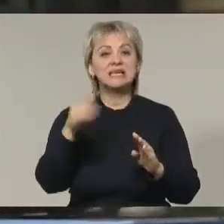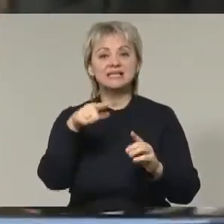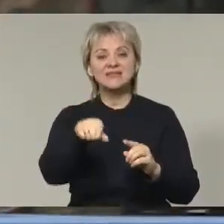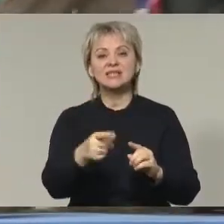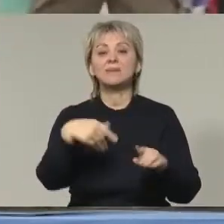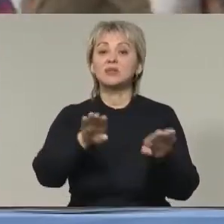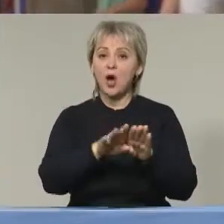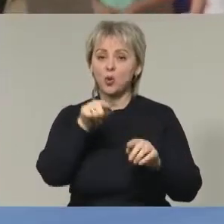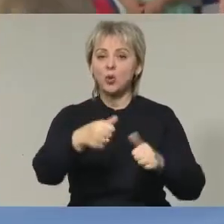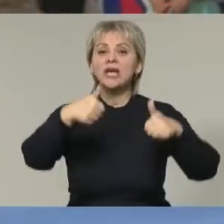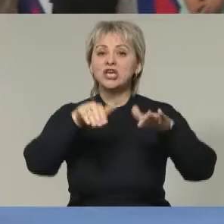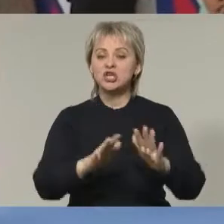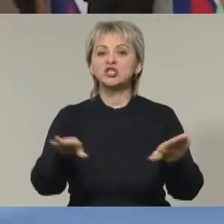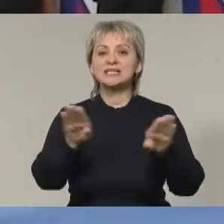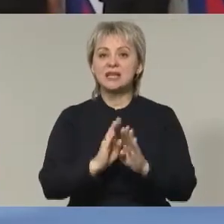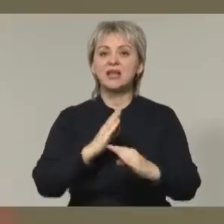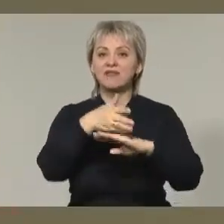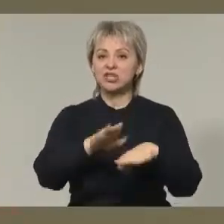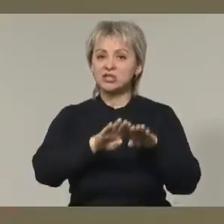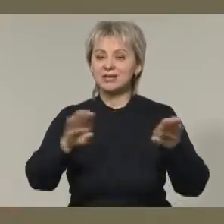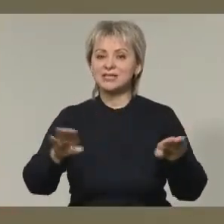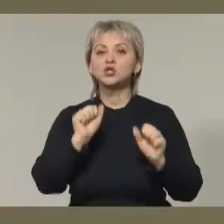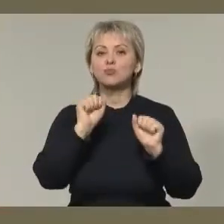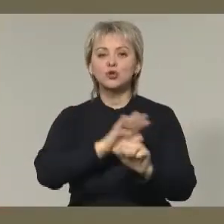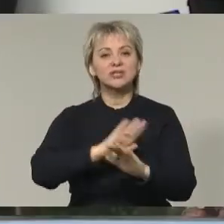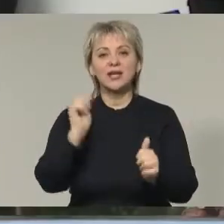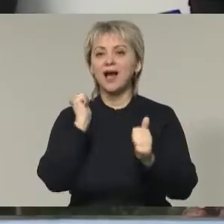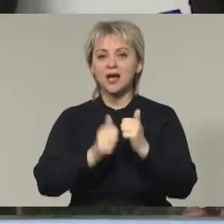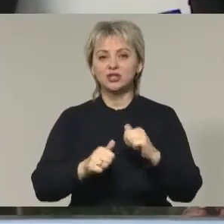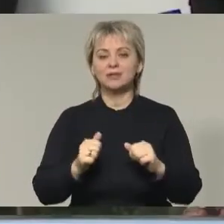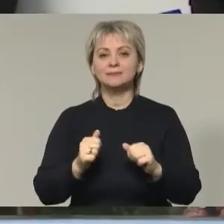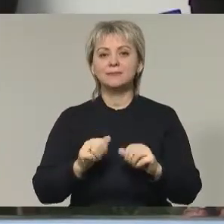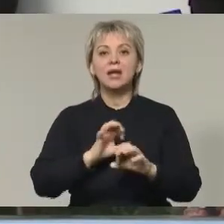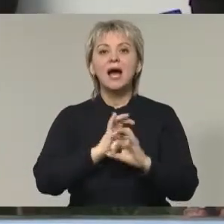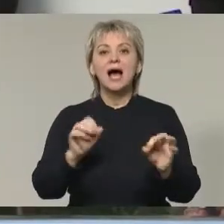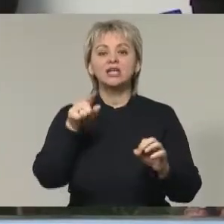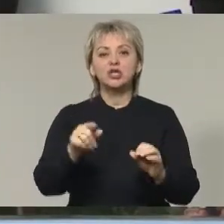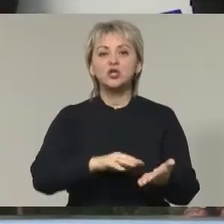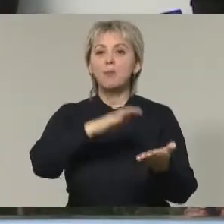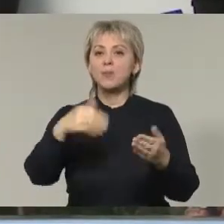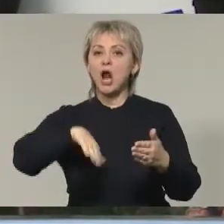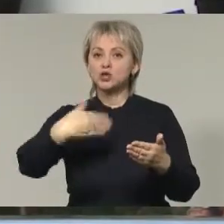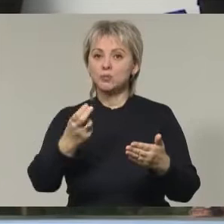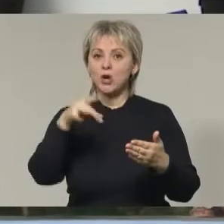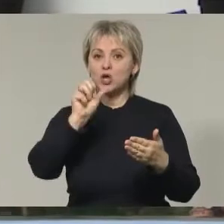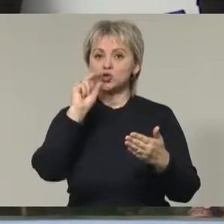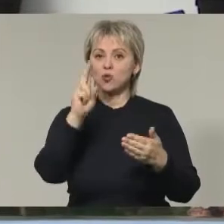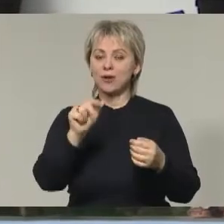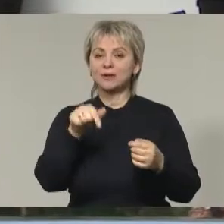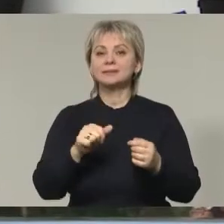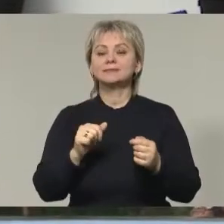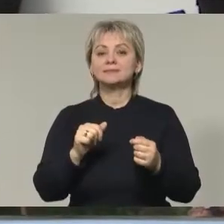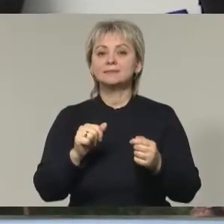акробатический, решиться вот так выйти на сцену сможет не каждый. «Отлично, бросочки. Бросочки.